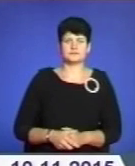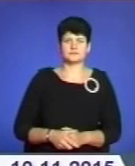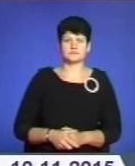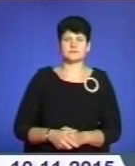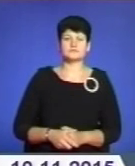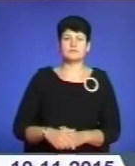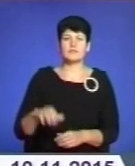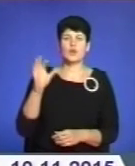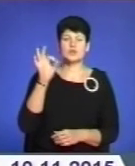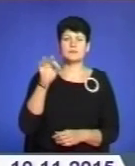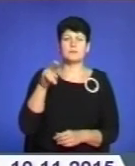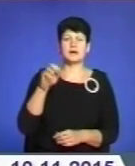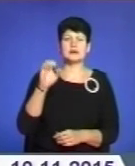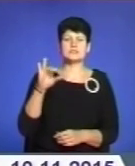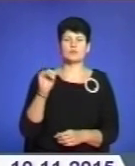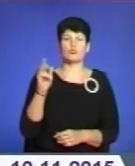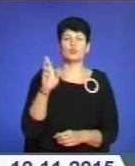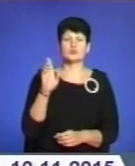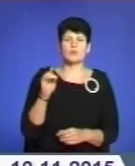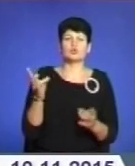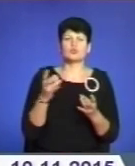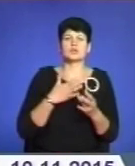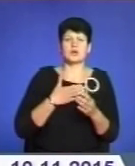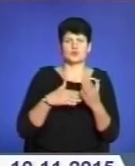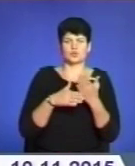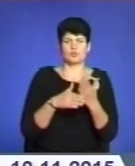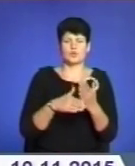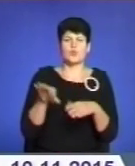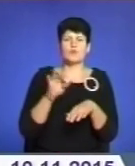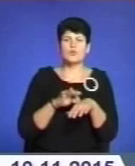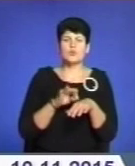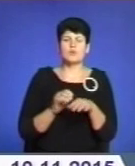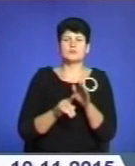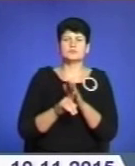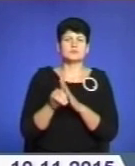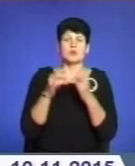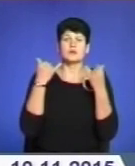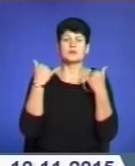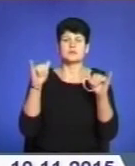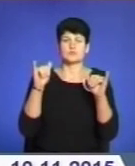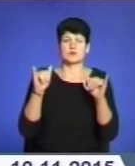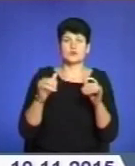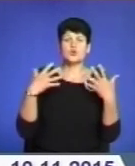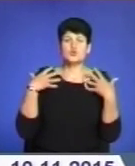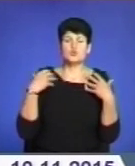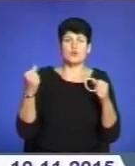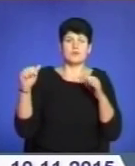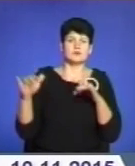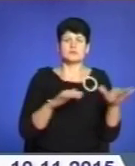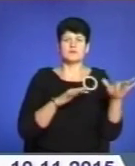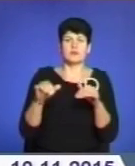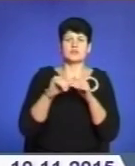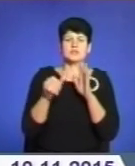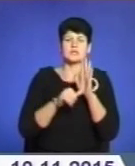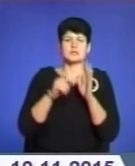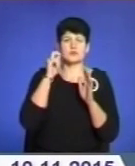Олександр Пасимок із Бучача потребує нашої допомоги. Хвороба прийшла до хлопця несподівано. Здоровий і живавий 16-літній